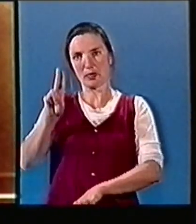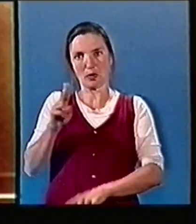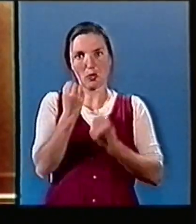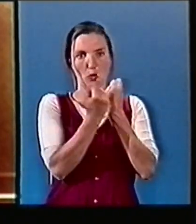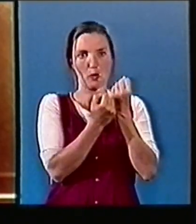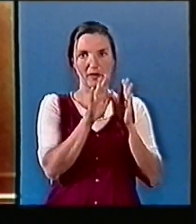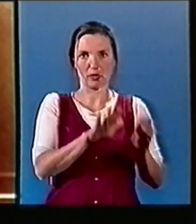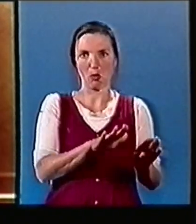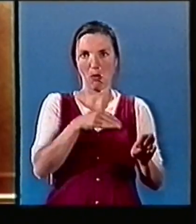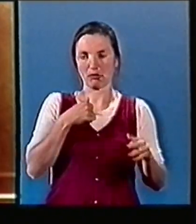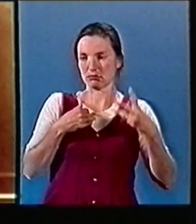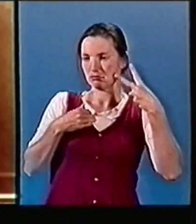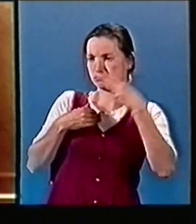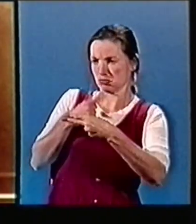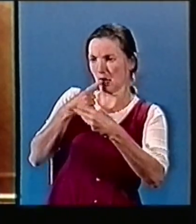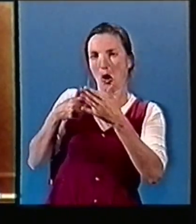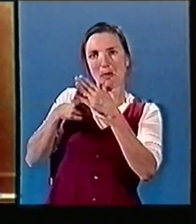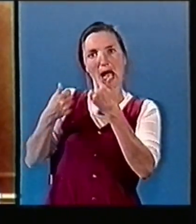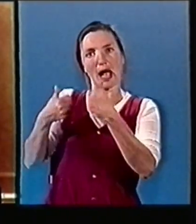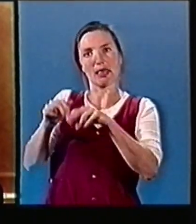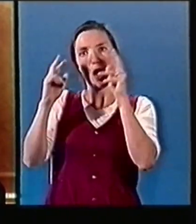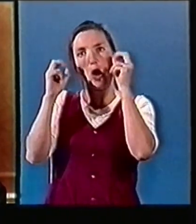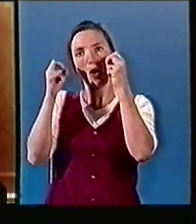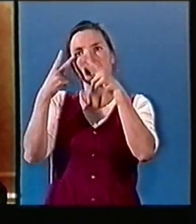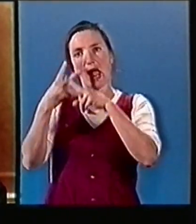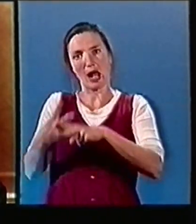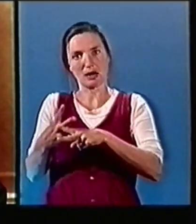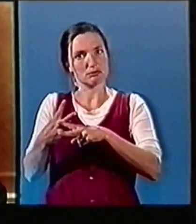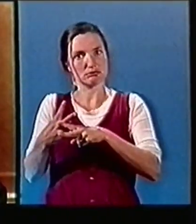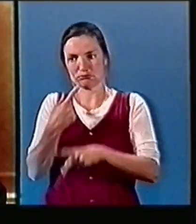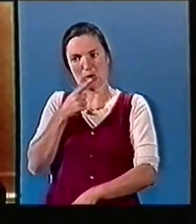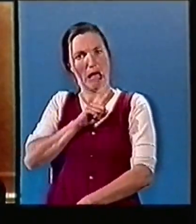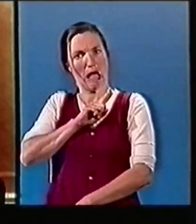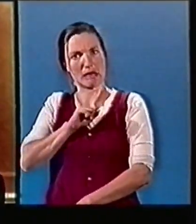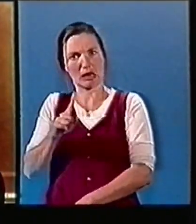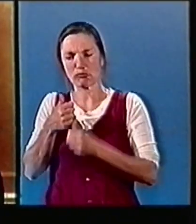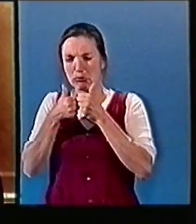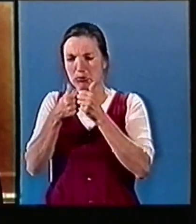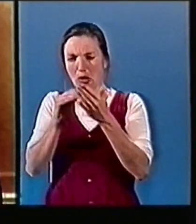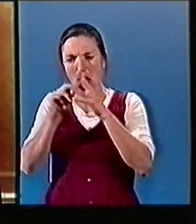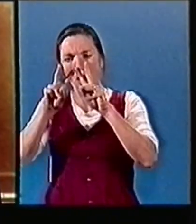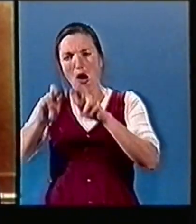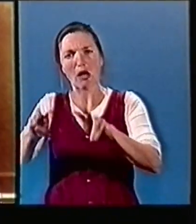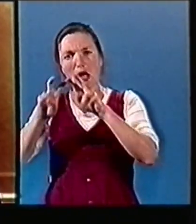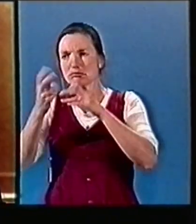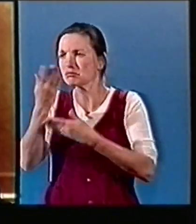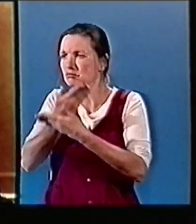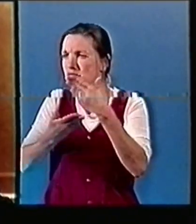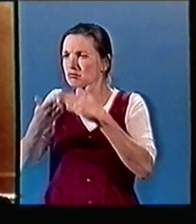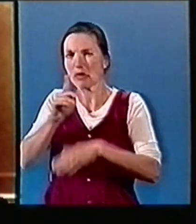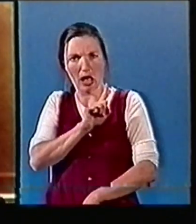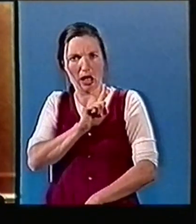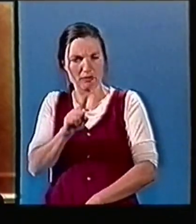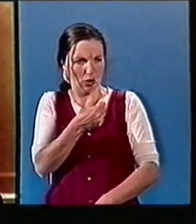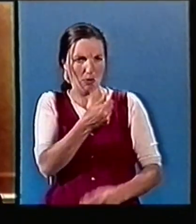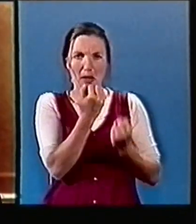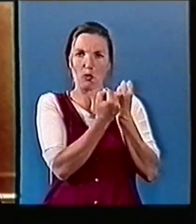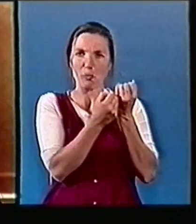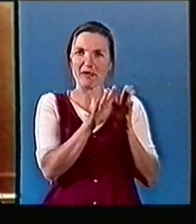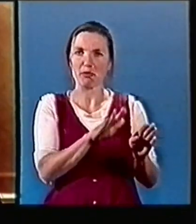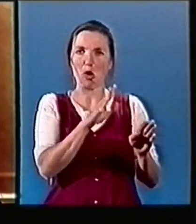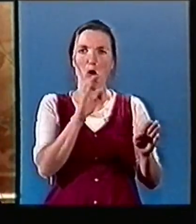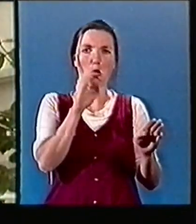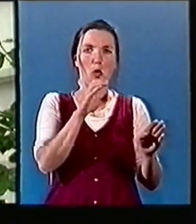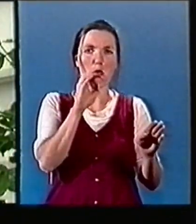posent sans cesse de nouvelles conditions. Il semble bien que l'on mette beaucoup de bâtons dans les roues de cette commission d'enquête. Philippe Lamère.